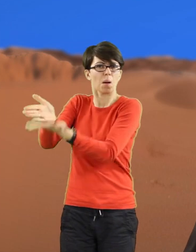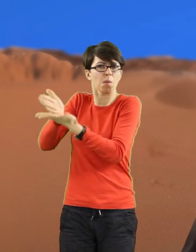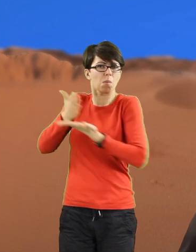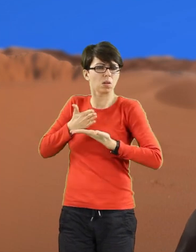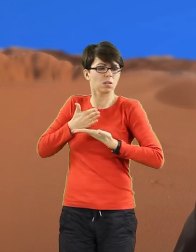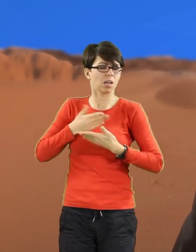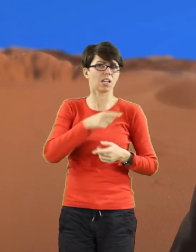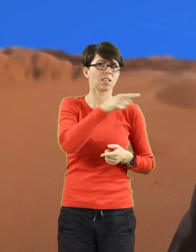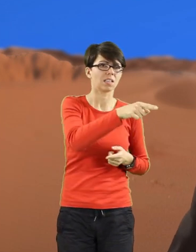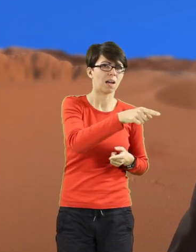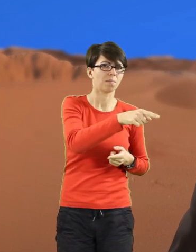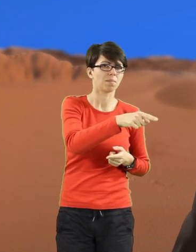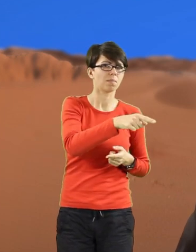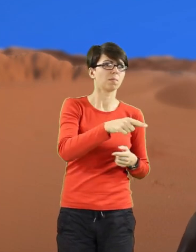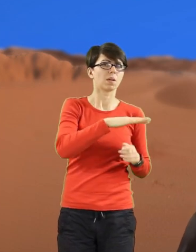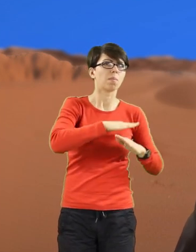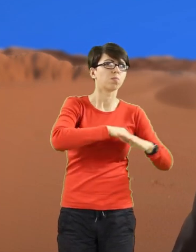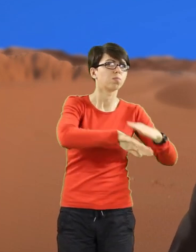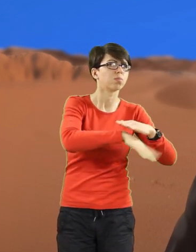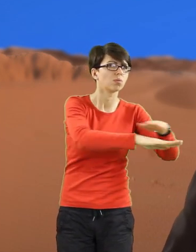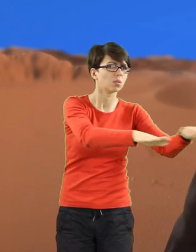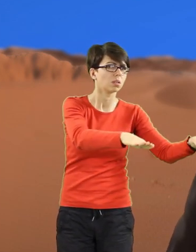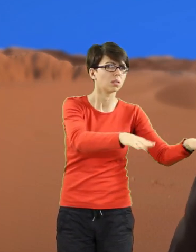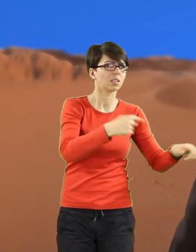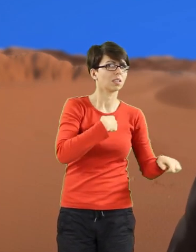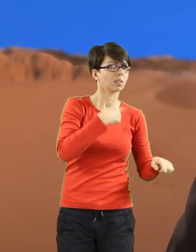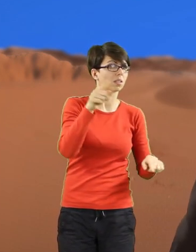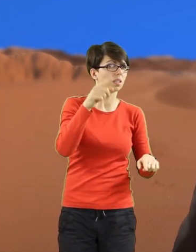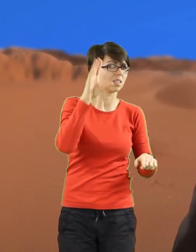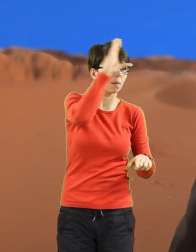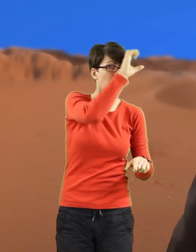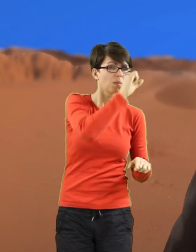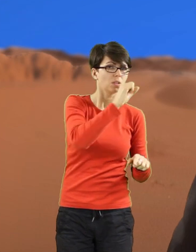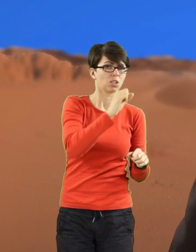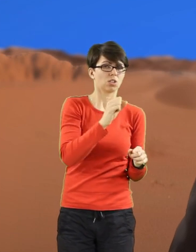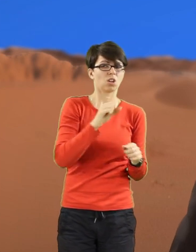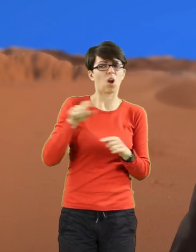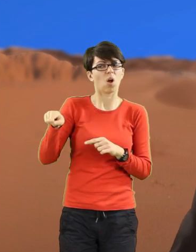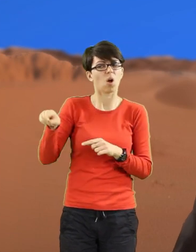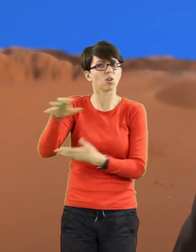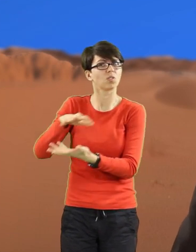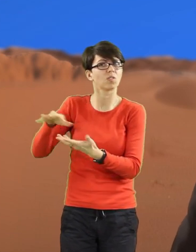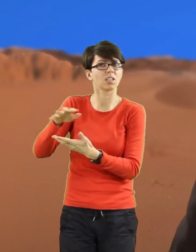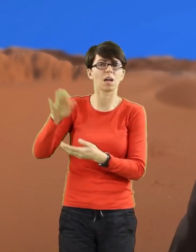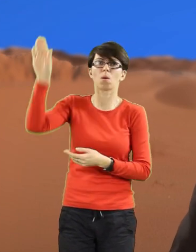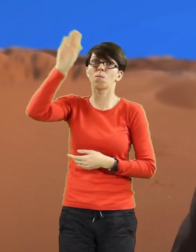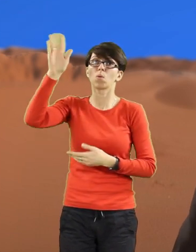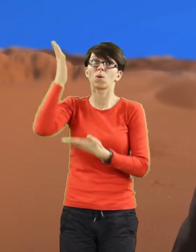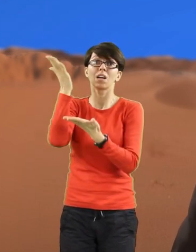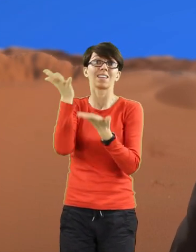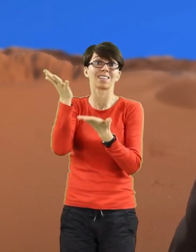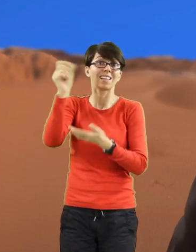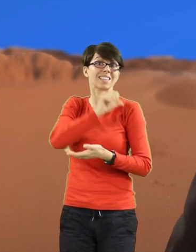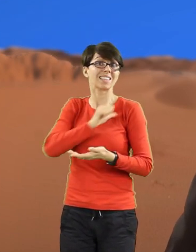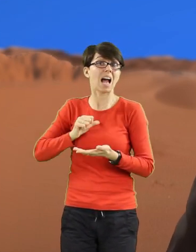by zapewniły ci bezpieczeństwo. Tam na pustyni Bóg sam chce być podporą twojego